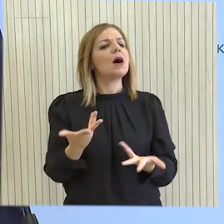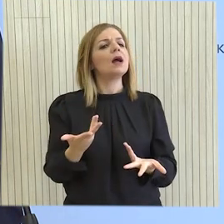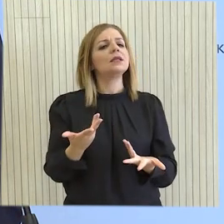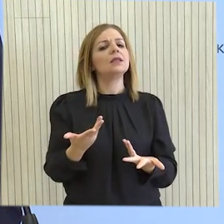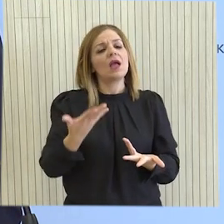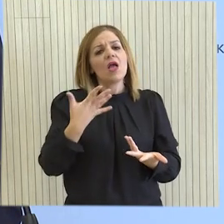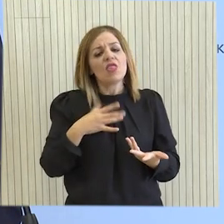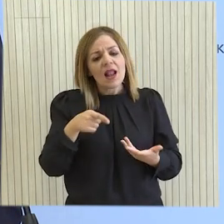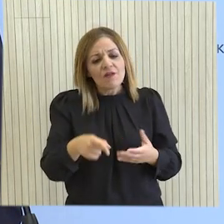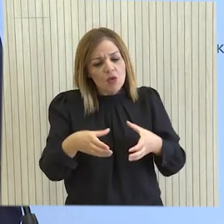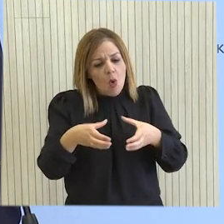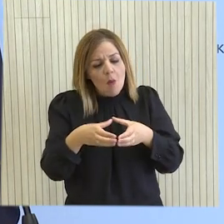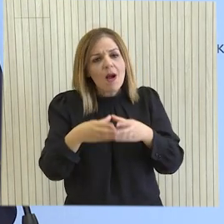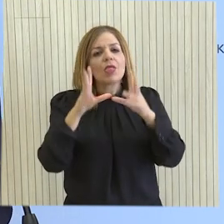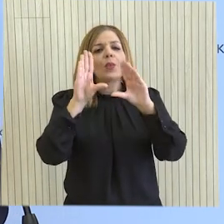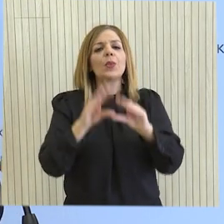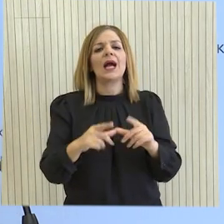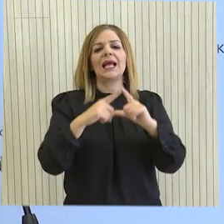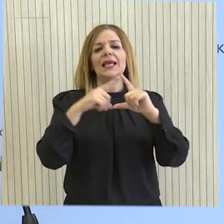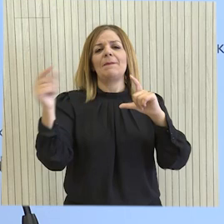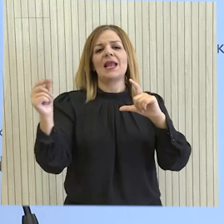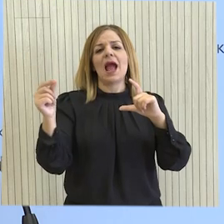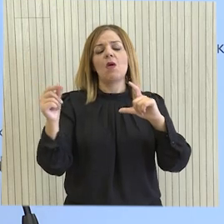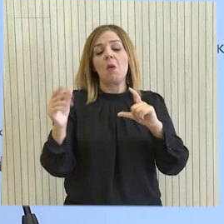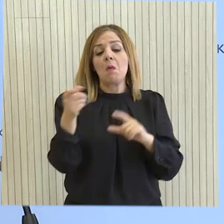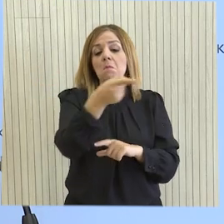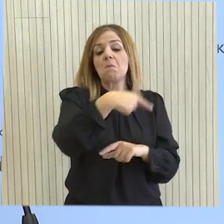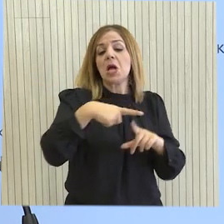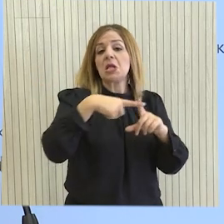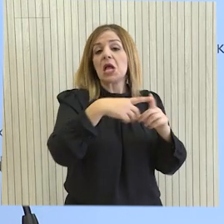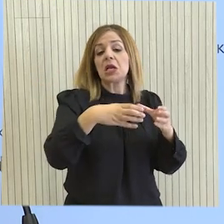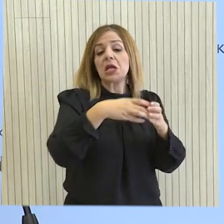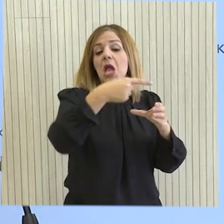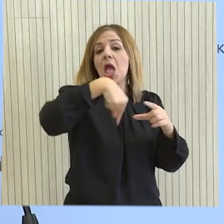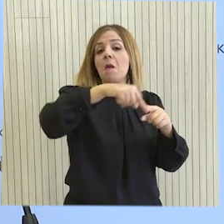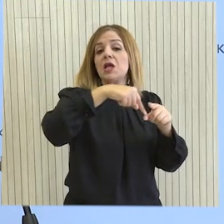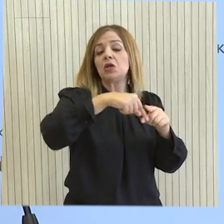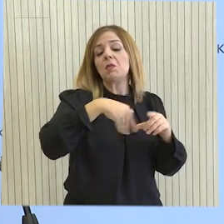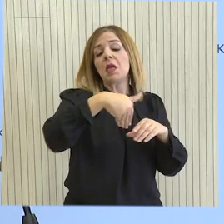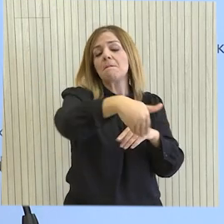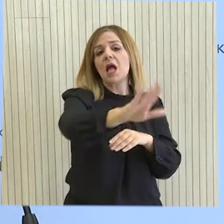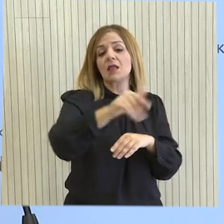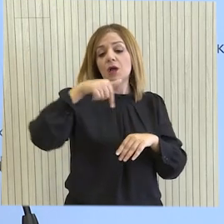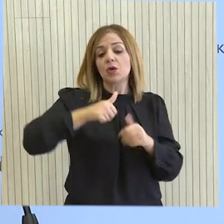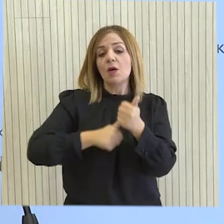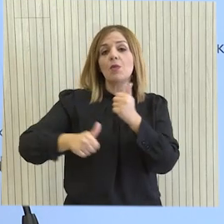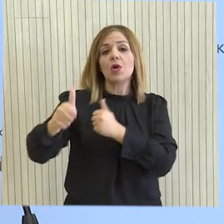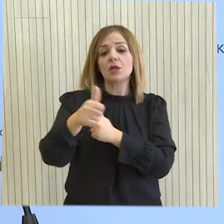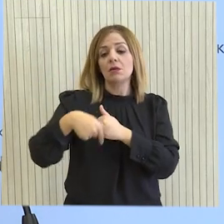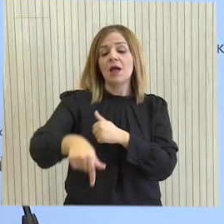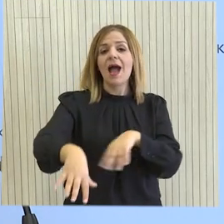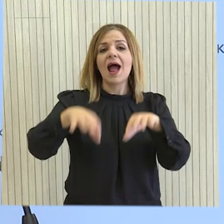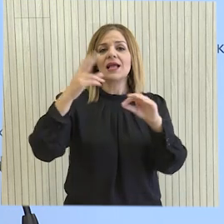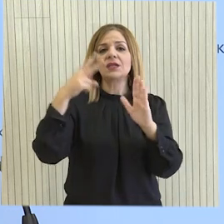σύνθεση της ομάδας Κυπριακού. Ενδεχομένως, να εξεταστεί η στελεχωσή των τεχνικών ομάδων, αλλά αυτή την στιγμή, αυτό που προέχει με την αρχή του